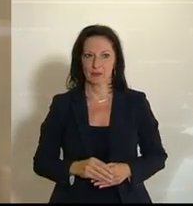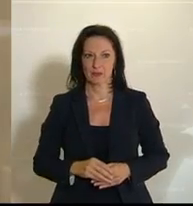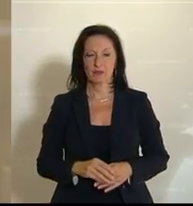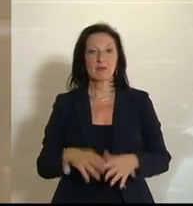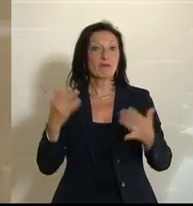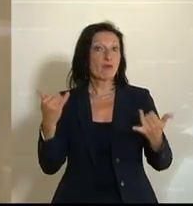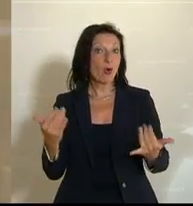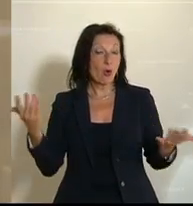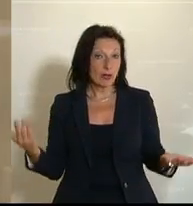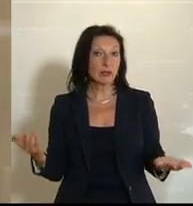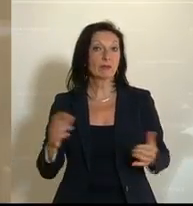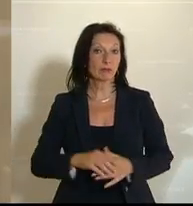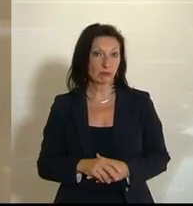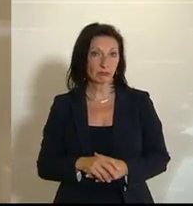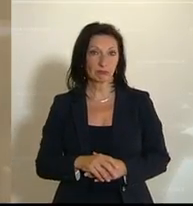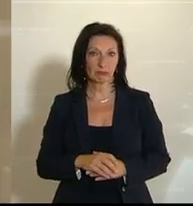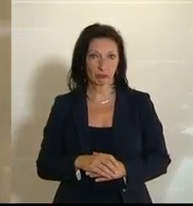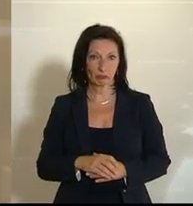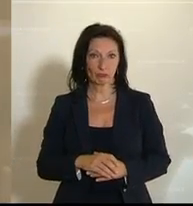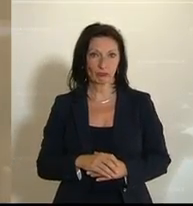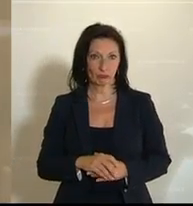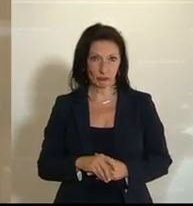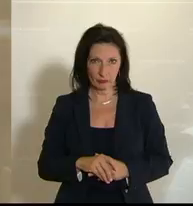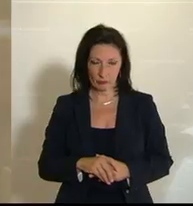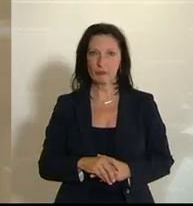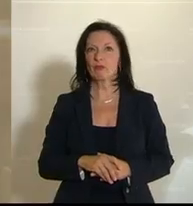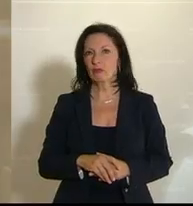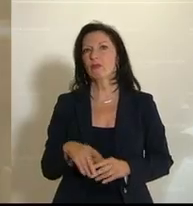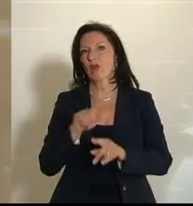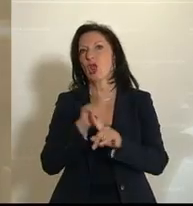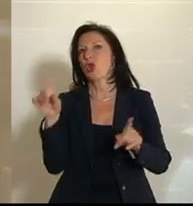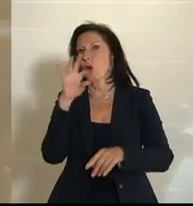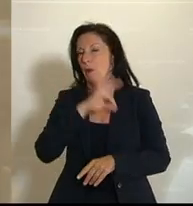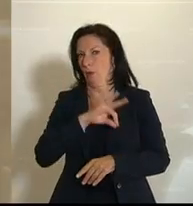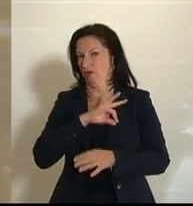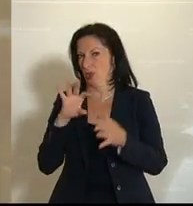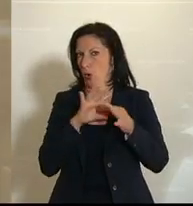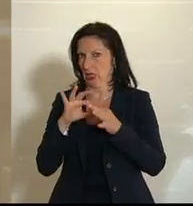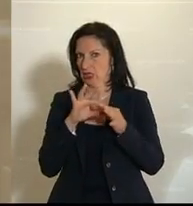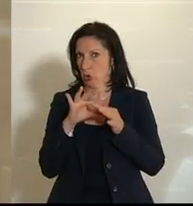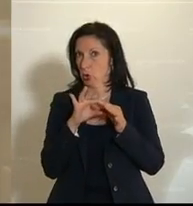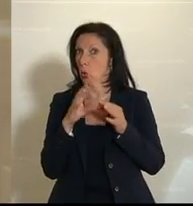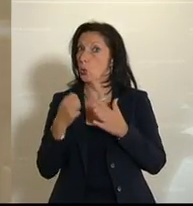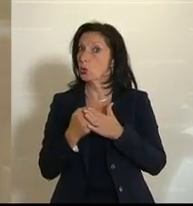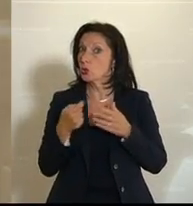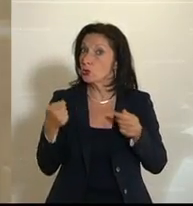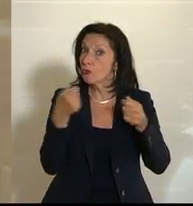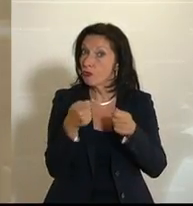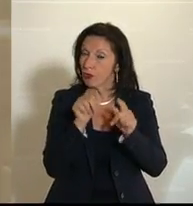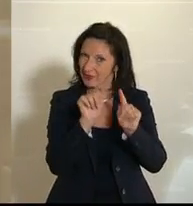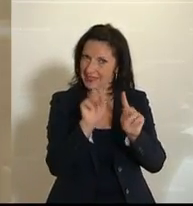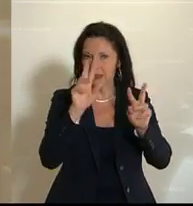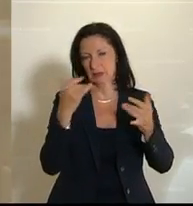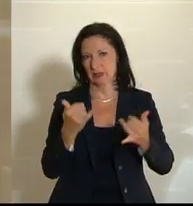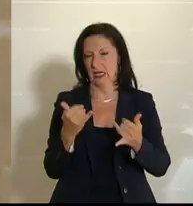besprechen heute, debattieren heute die Errichtung eines Non-Profit-Organisationen-Unterstützungsfonds, also eines Unterstützungsfonds für